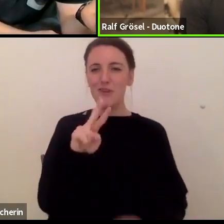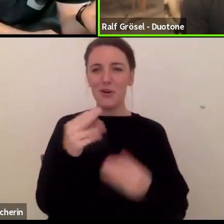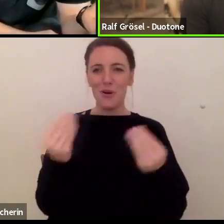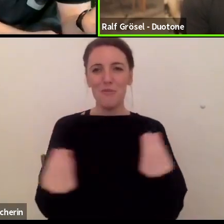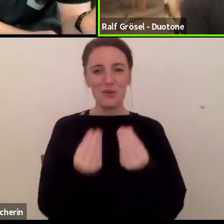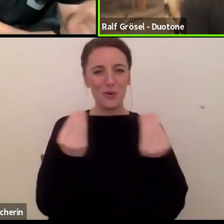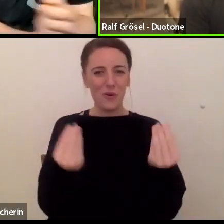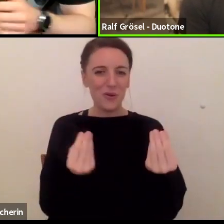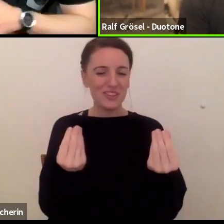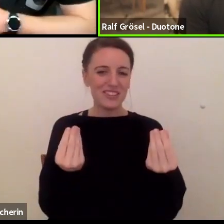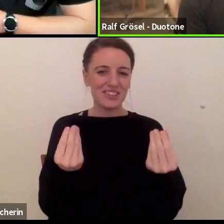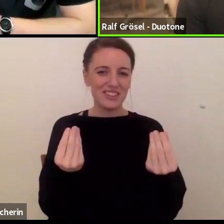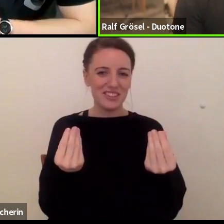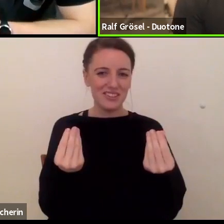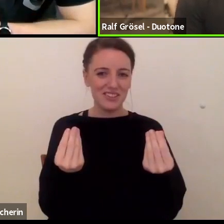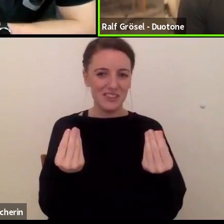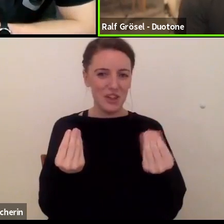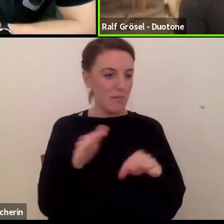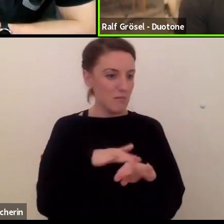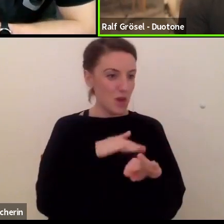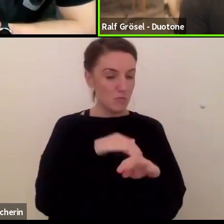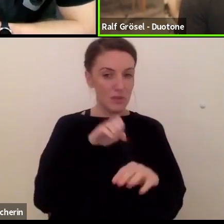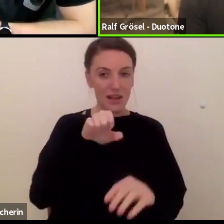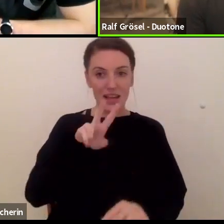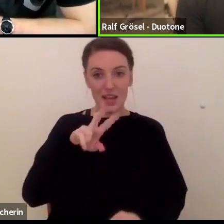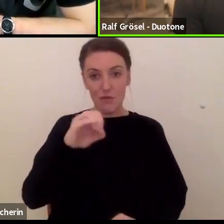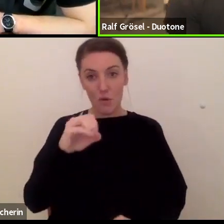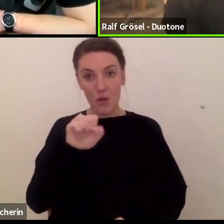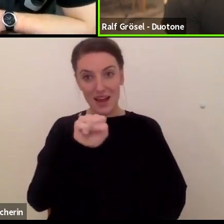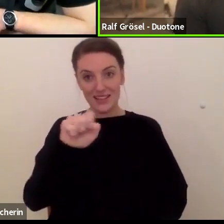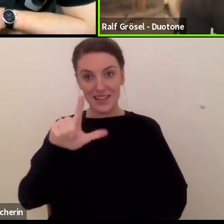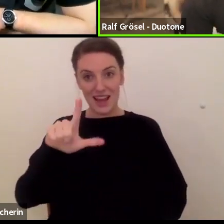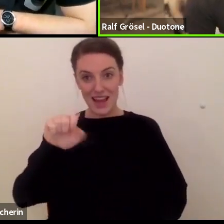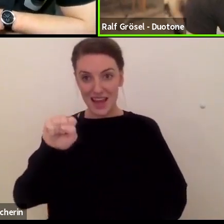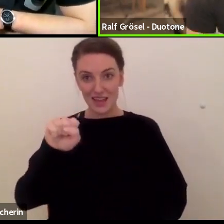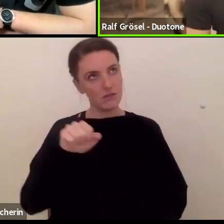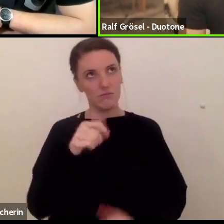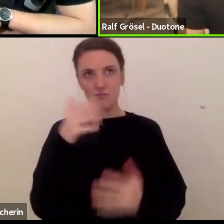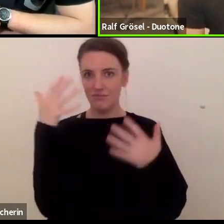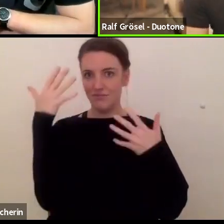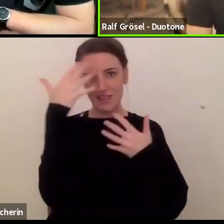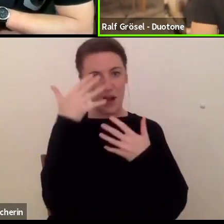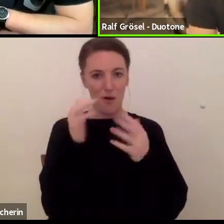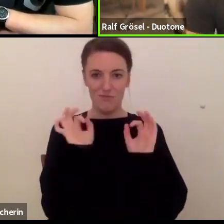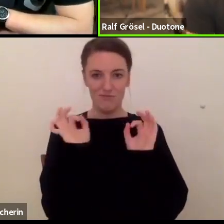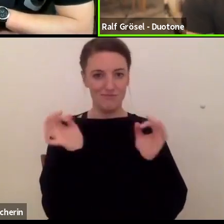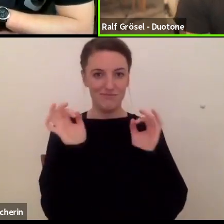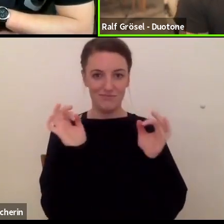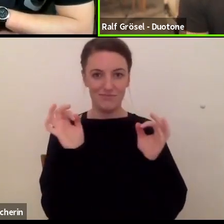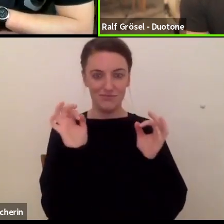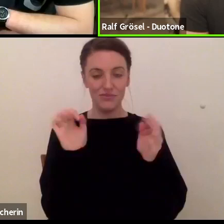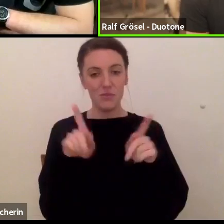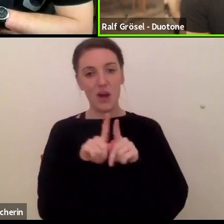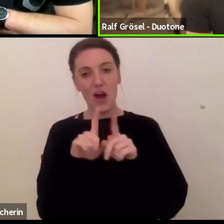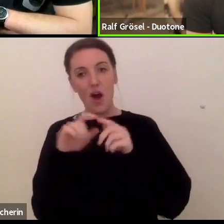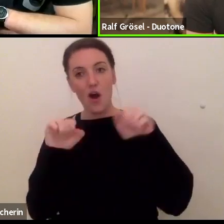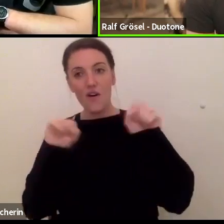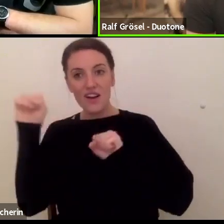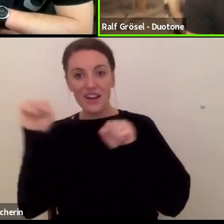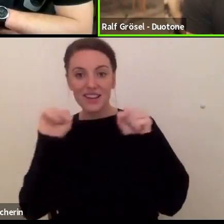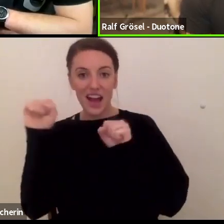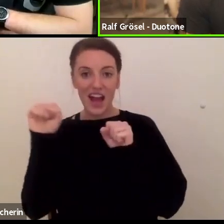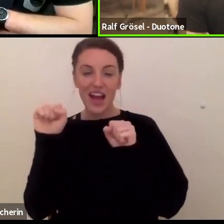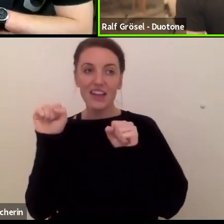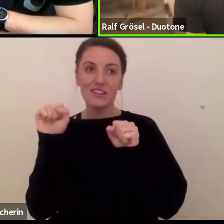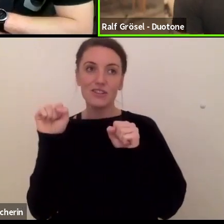also ich muss sagen, Evo SLS, finde ich, ist ein Traum, ist aber auch ein Kite, das stellen wir jetzt auch immer mehr fest, ist ein